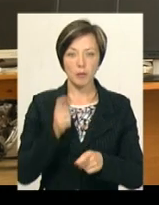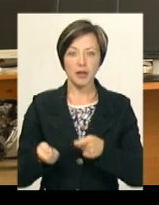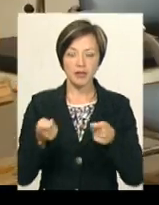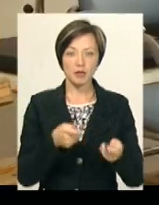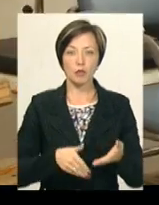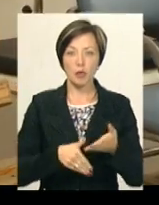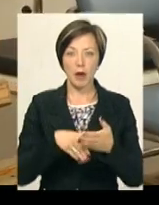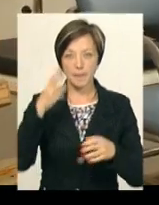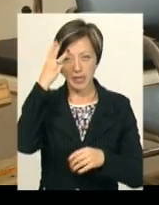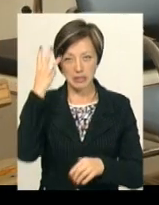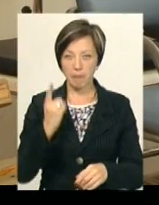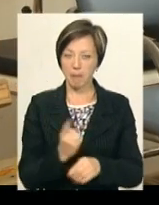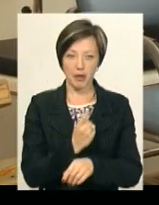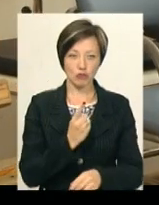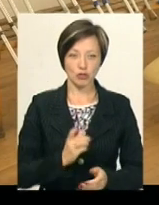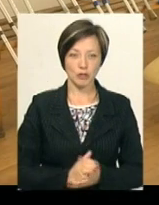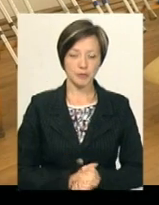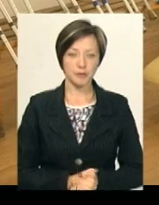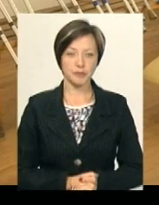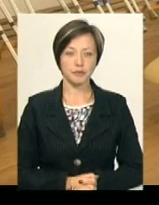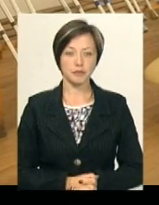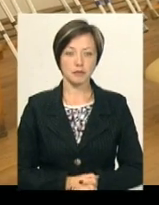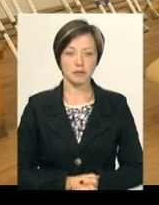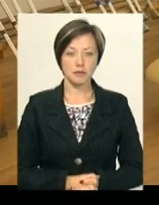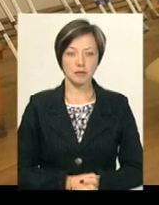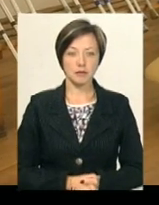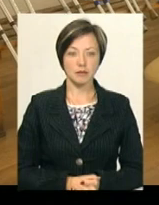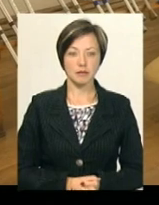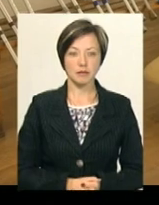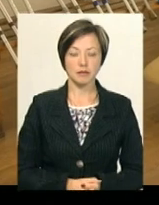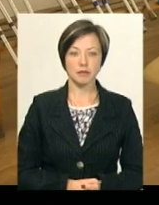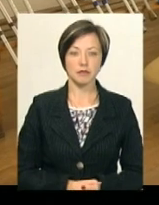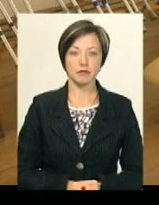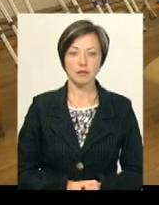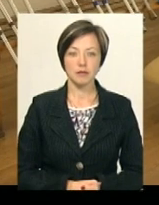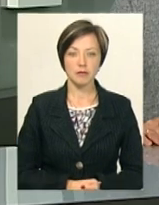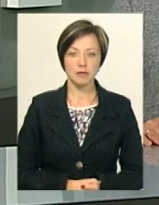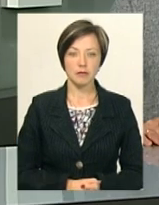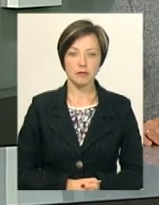допомогу у Хмельницький вперше. Ірина Аріон, Олександр Горішевський, Новини, Поділля, Центр.